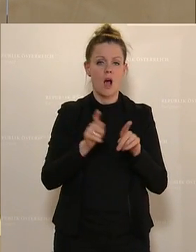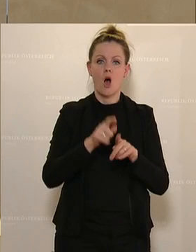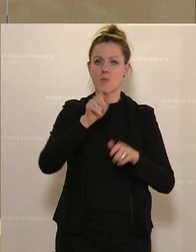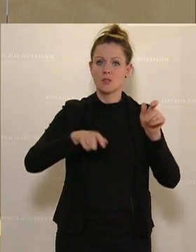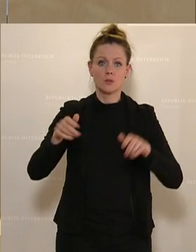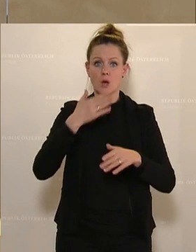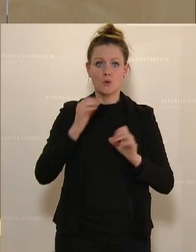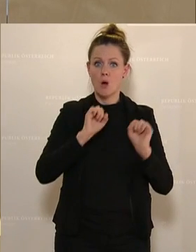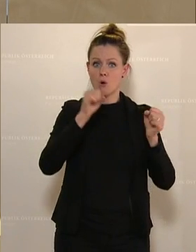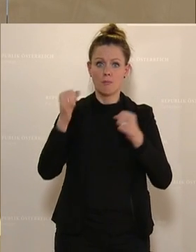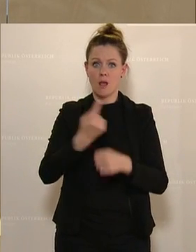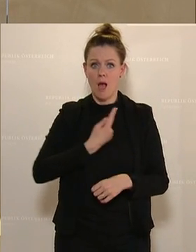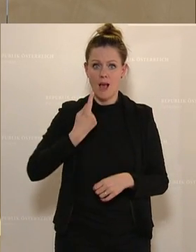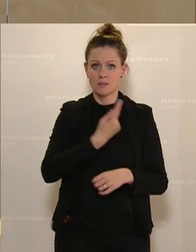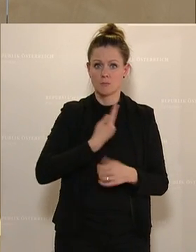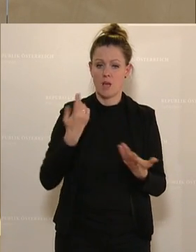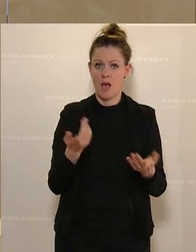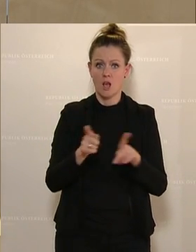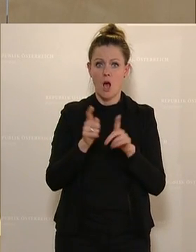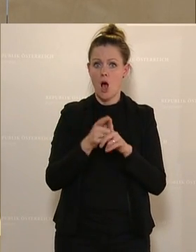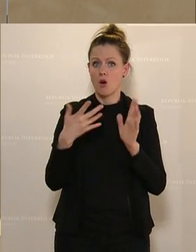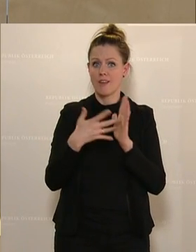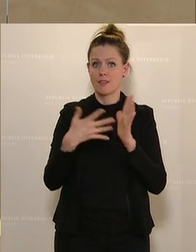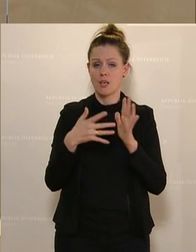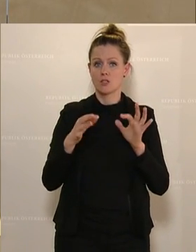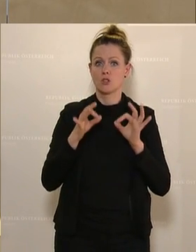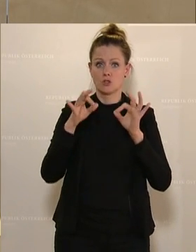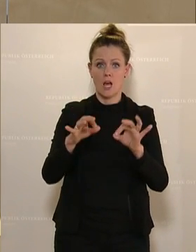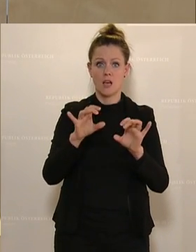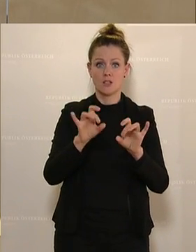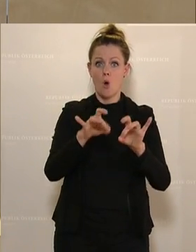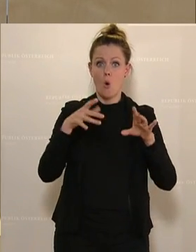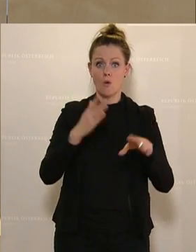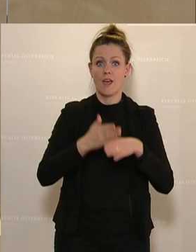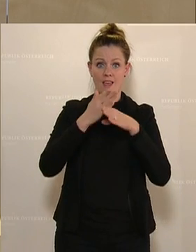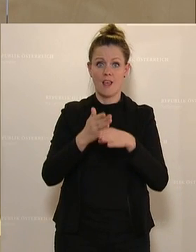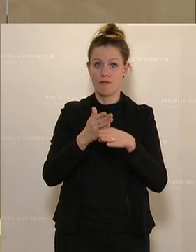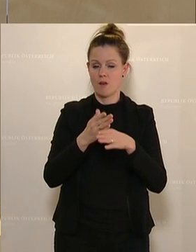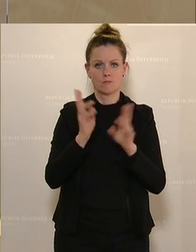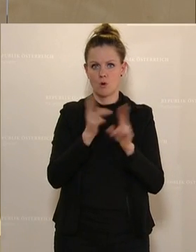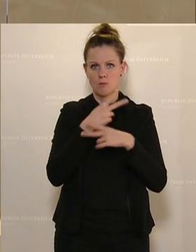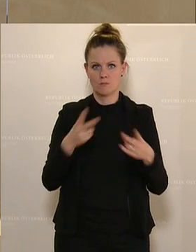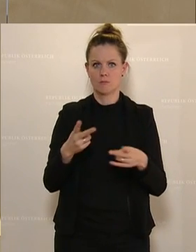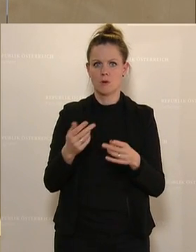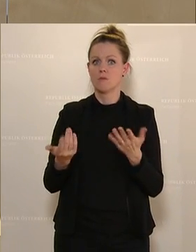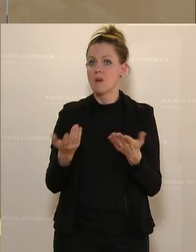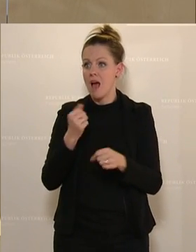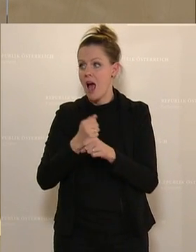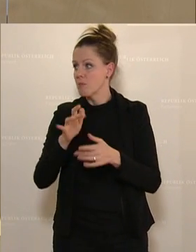sind, leiden unter Einsamkeit und können Teststraßen nicht ohne Hilfe erreichen. Neue Arbeitsplätze, Mangelware.